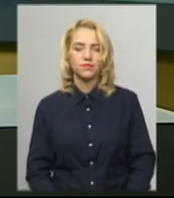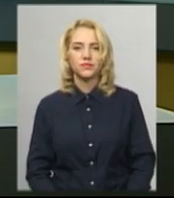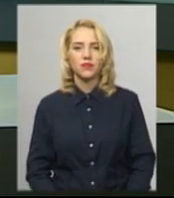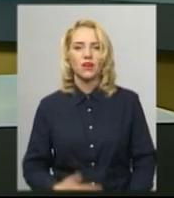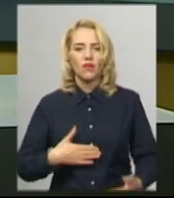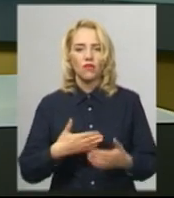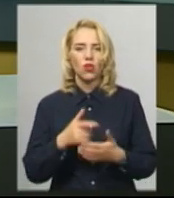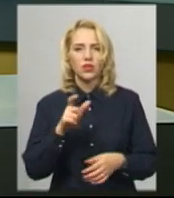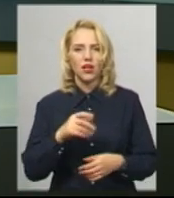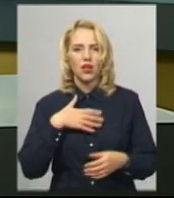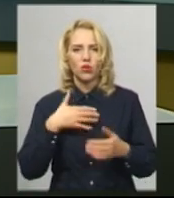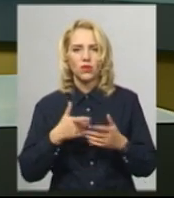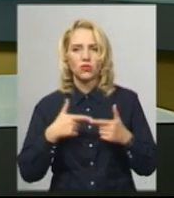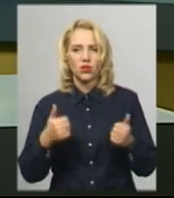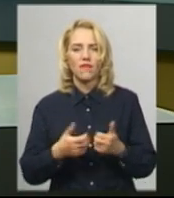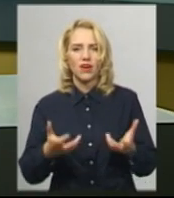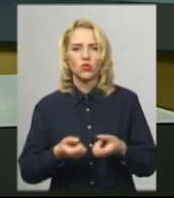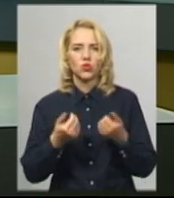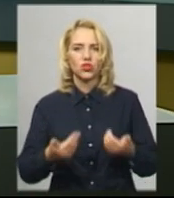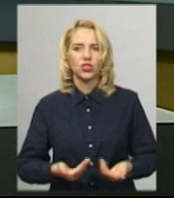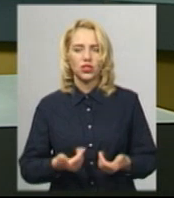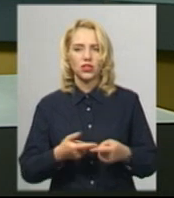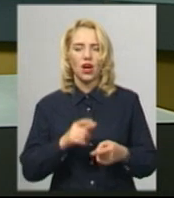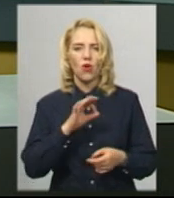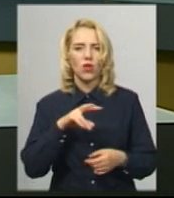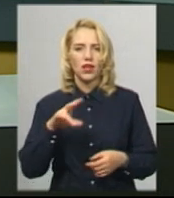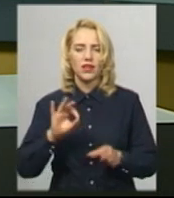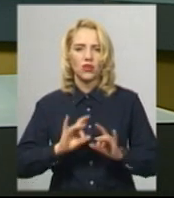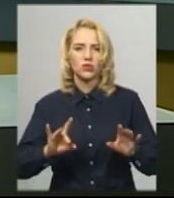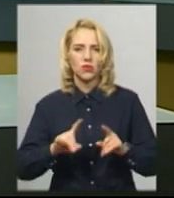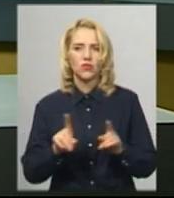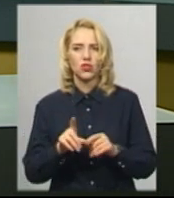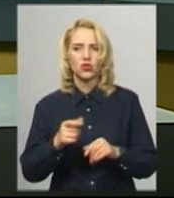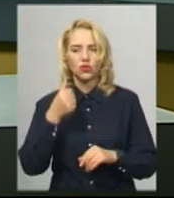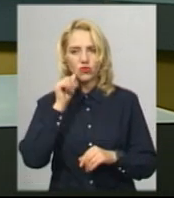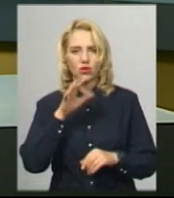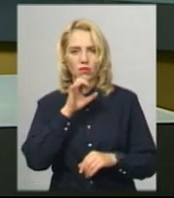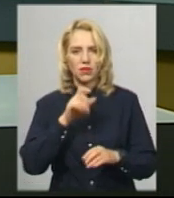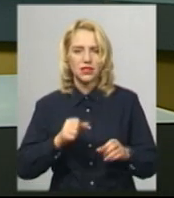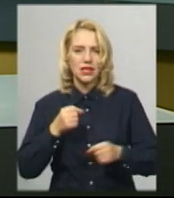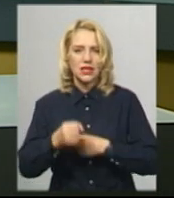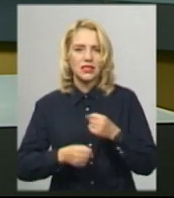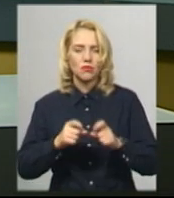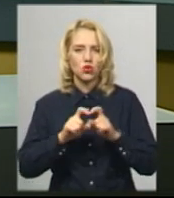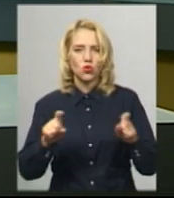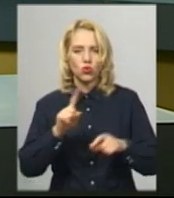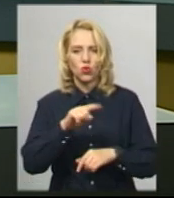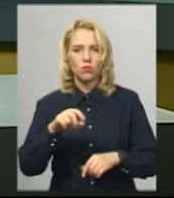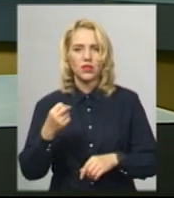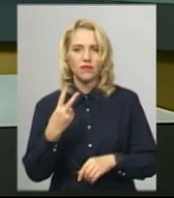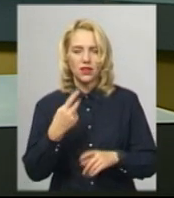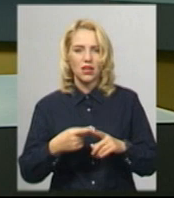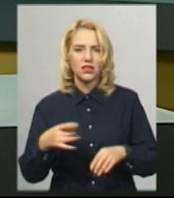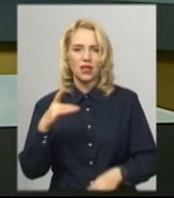Волонтерка громадської організації «Врятуй життя» Олена Голубнича розповіла, вчора пес забіг у школу номер 12, що у мікрорайоні Ракове